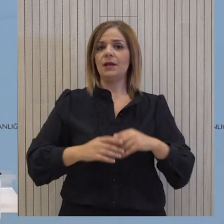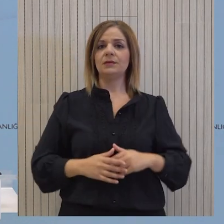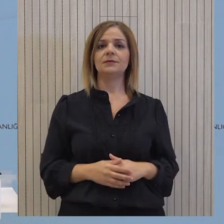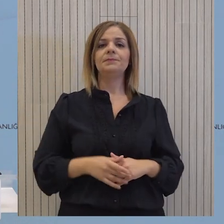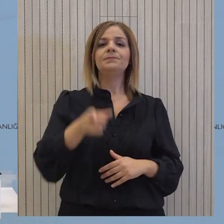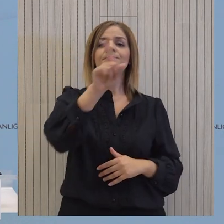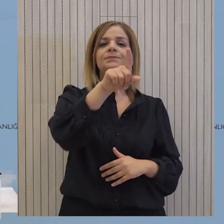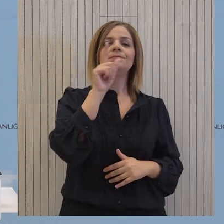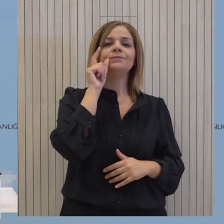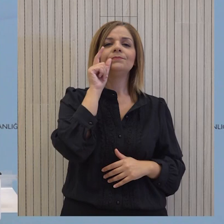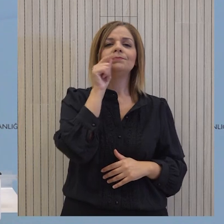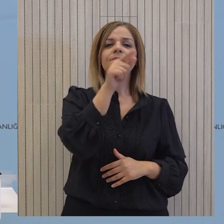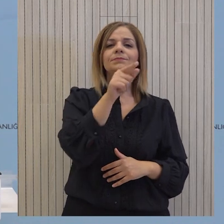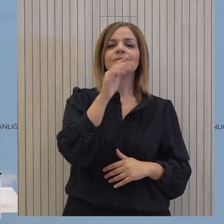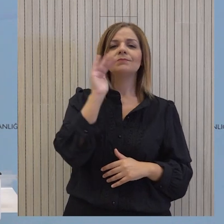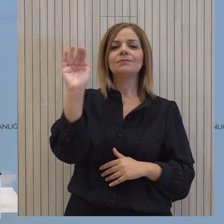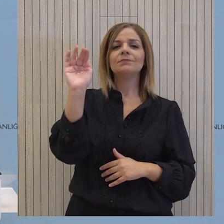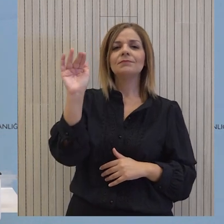Πώς αναφορά την κυρία Νοκκίν,